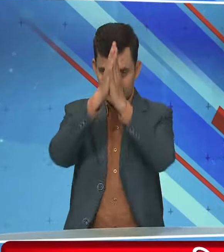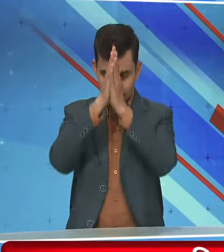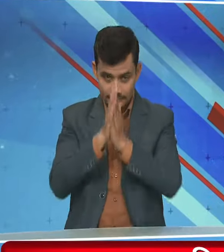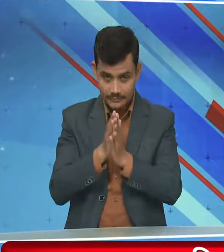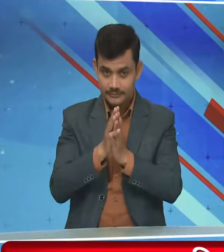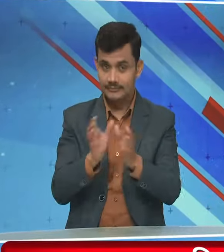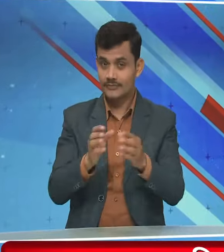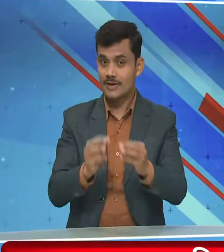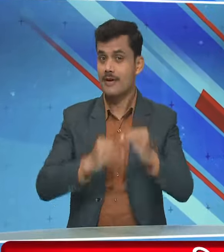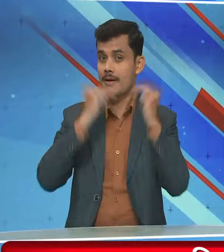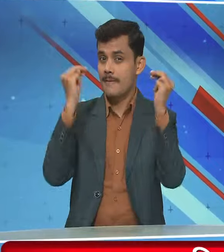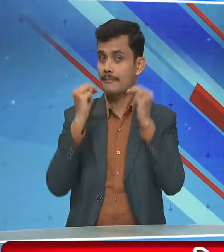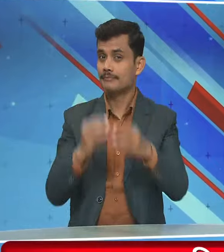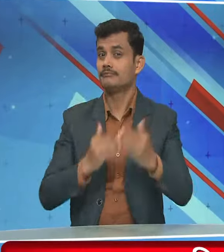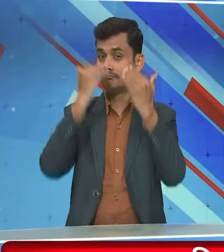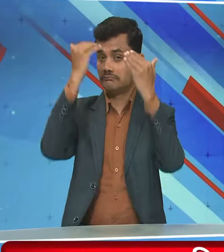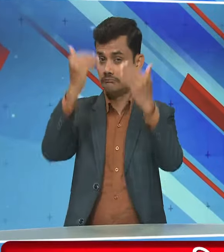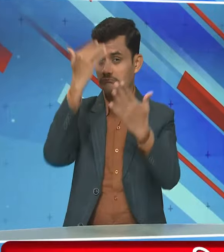में लेंगे हिस्सा